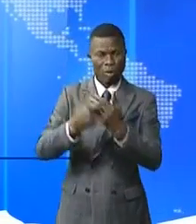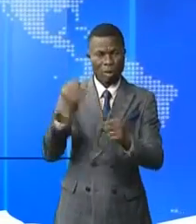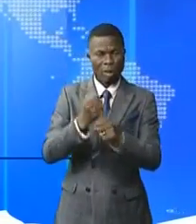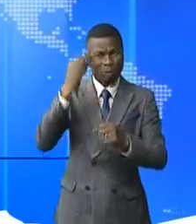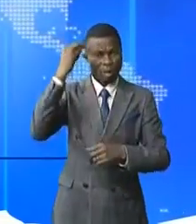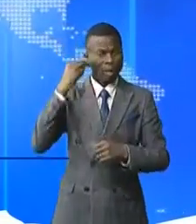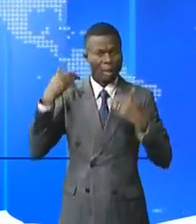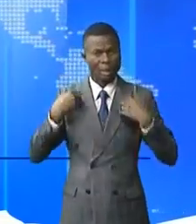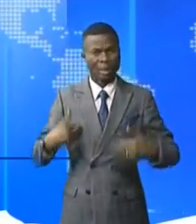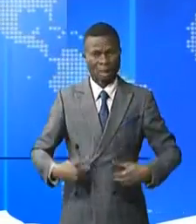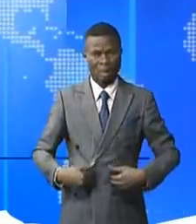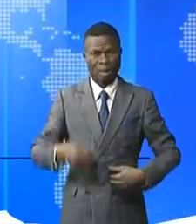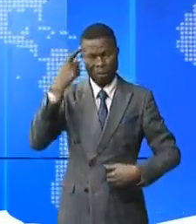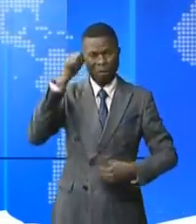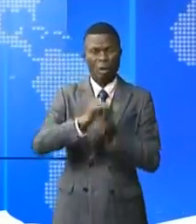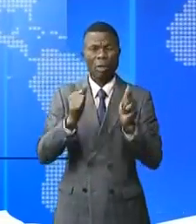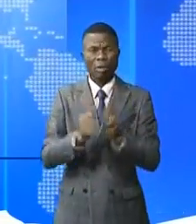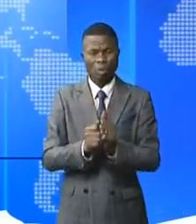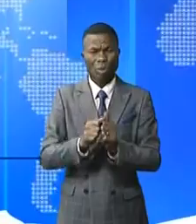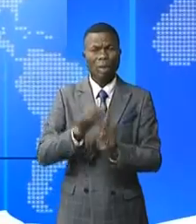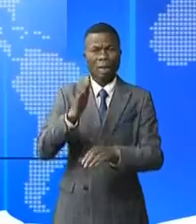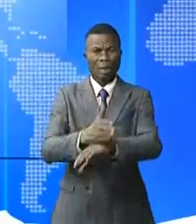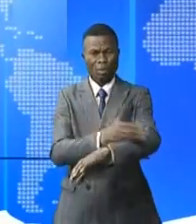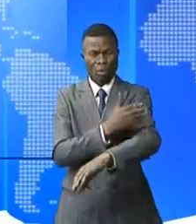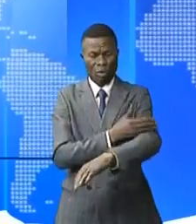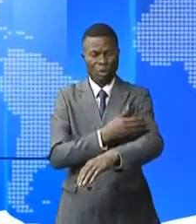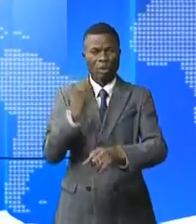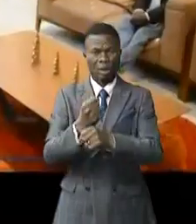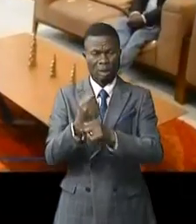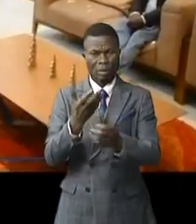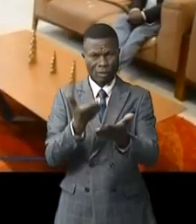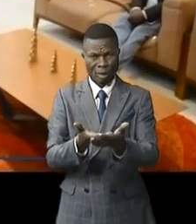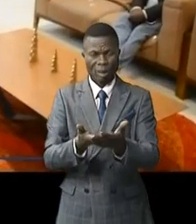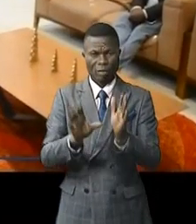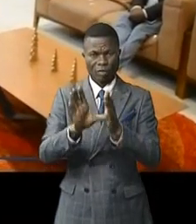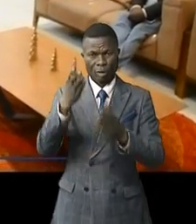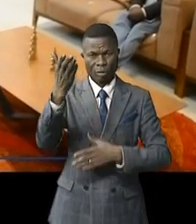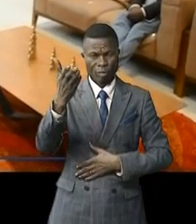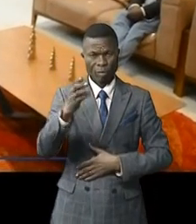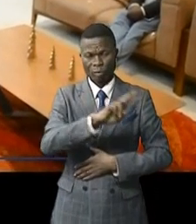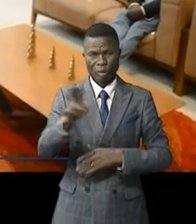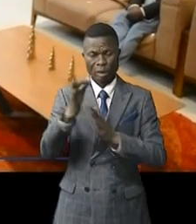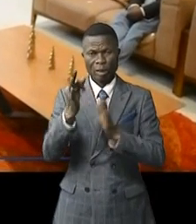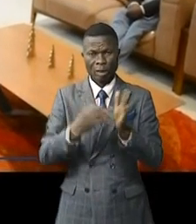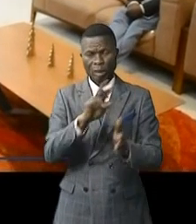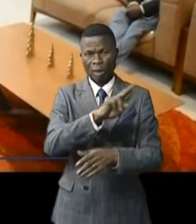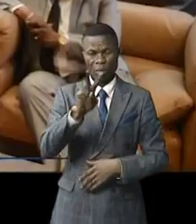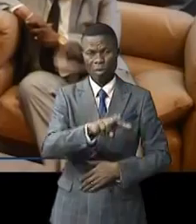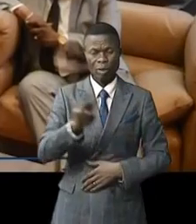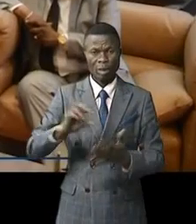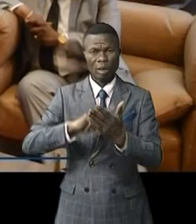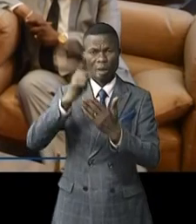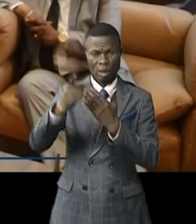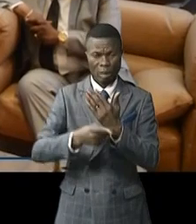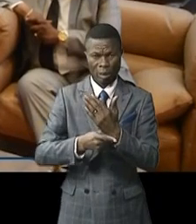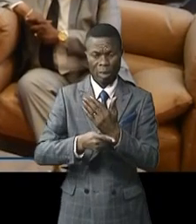ministre de la Santé publique sur la marche à suivre. Edithiara. 2018-2022, le programme